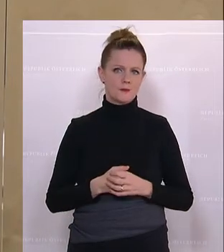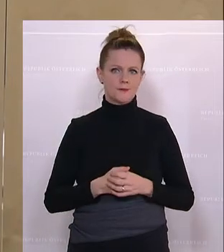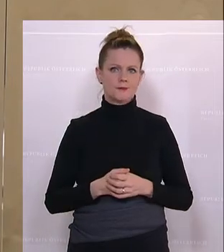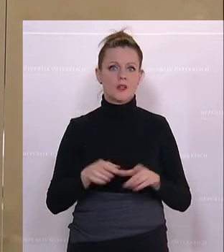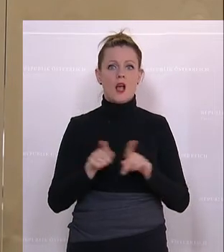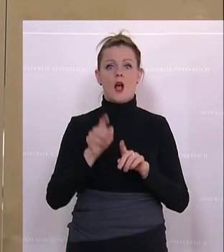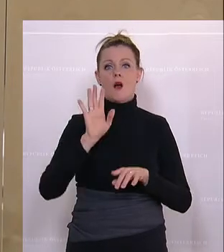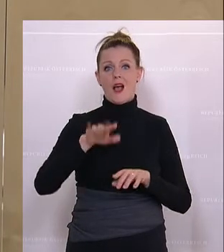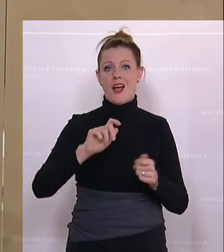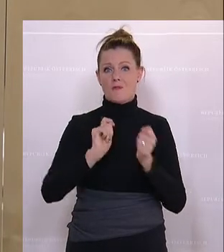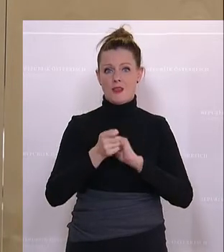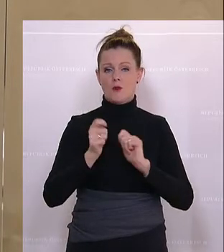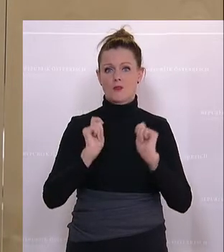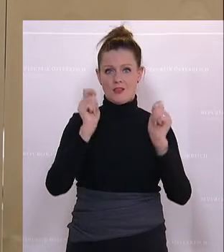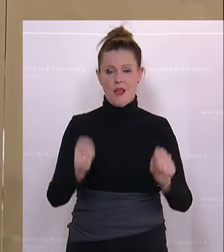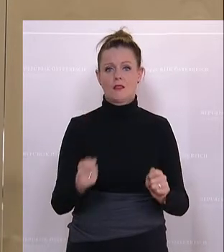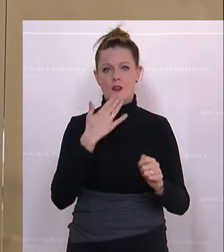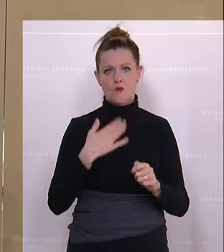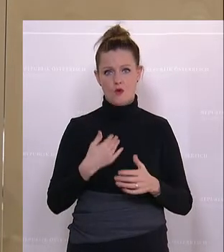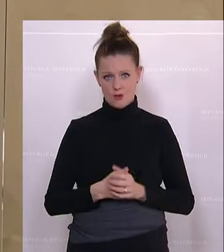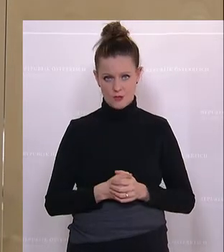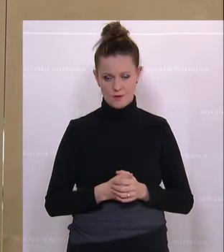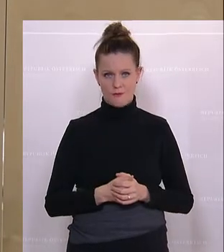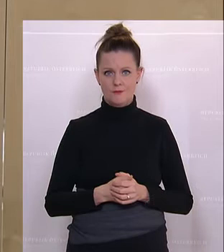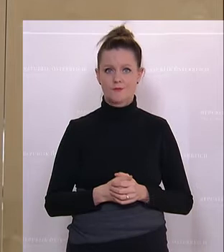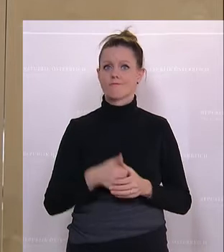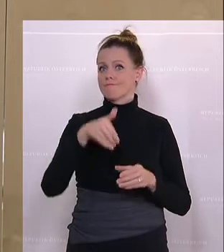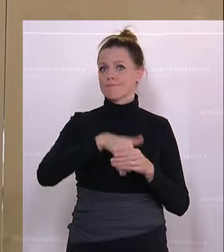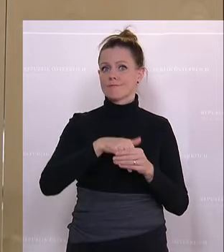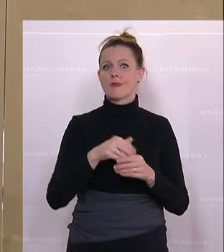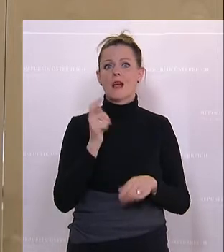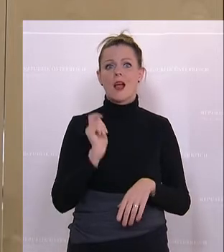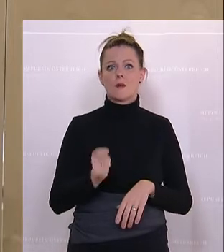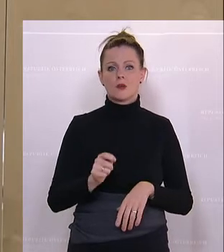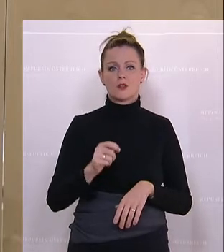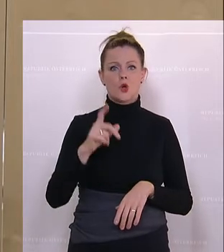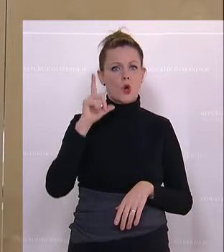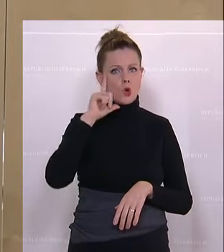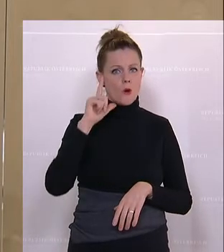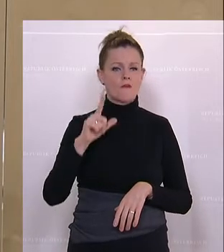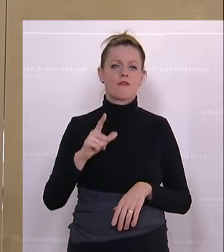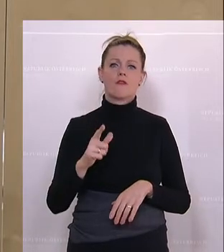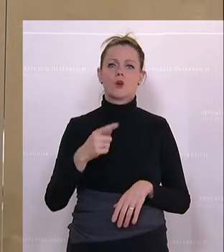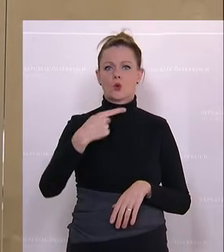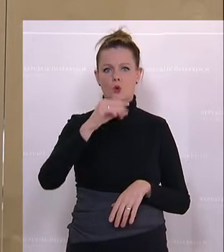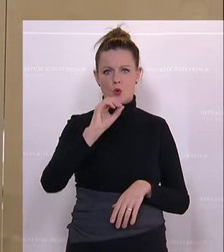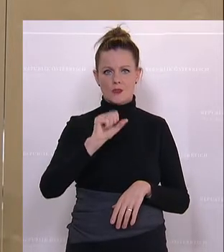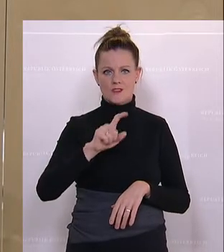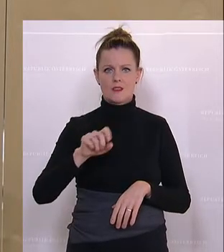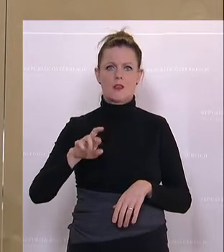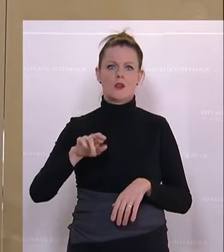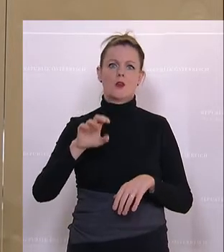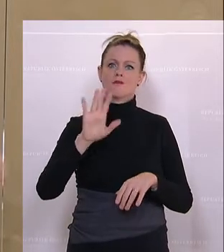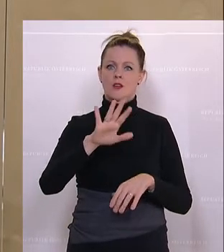Abänderungsantrag einbringen. Und zwar folgender Abänderungsantrag der Abgeordneten Karl-Heinz Kopf, Dr. Elisabeth Götze, Kolleginnen und Kollegen.